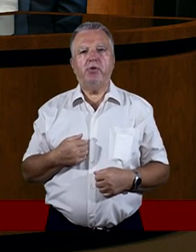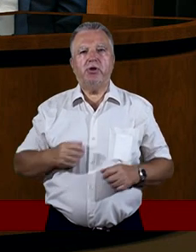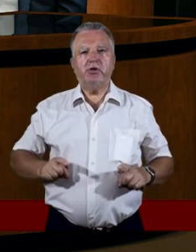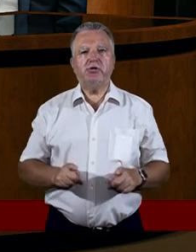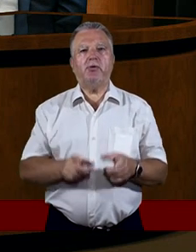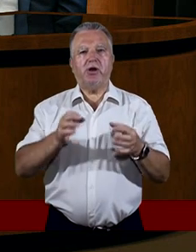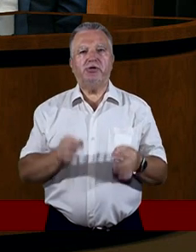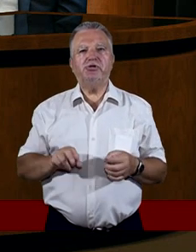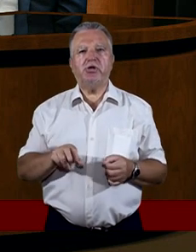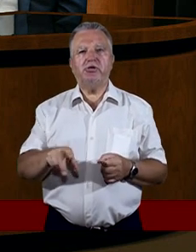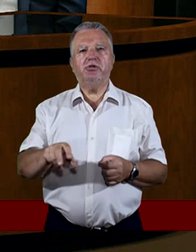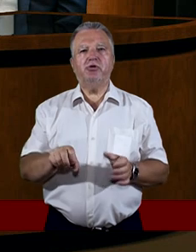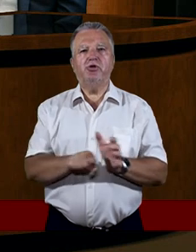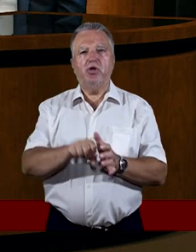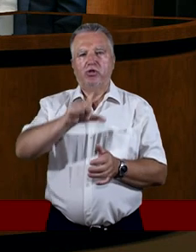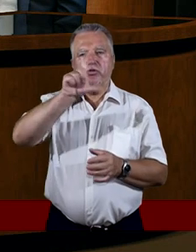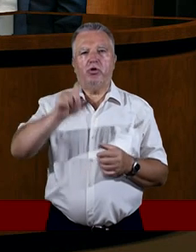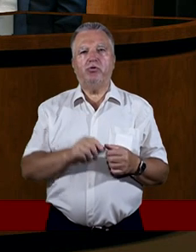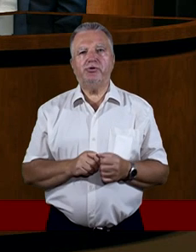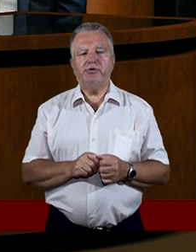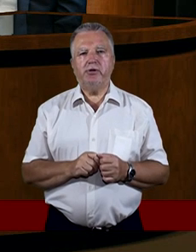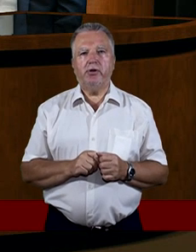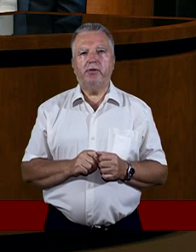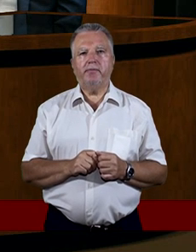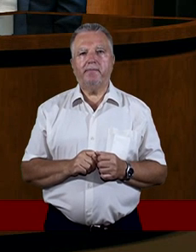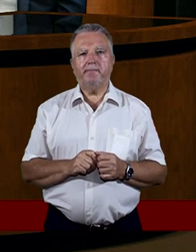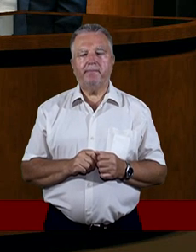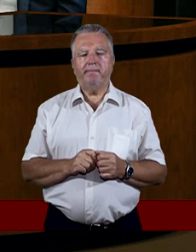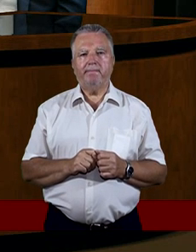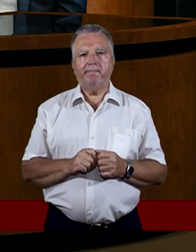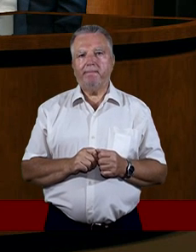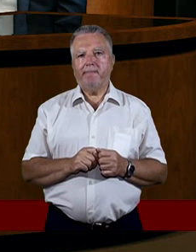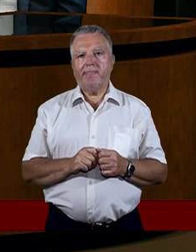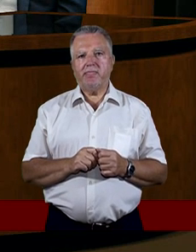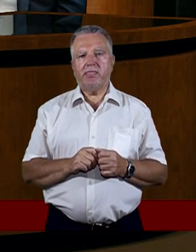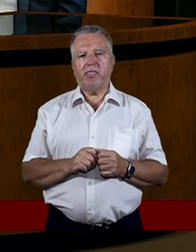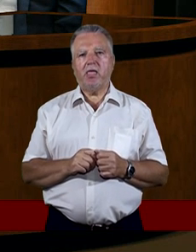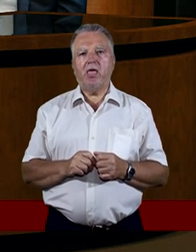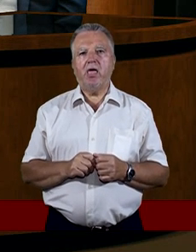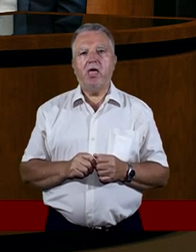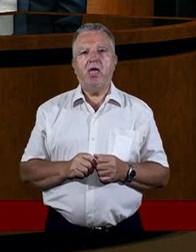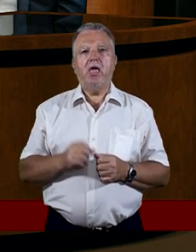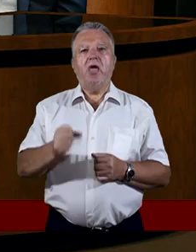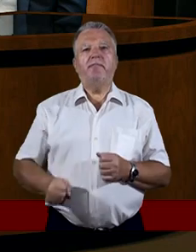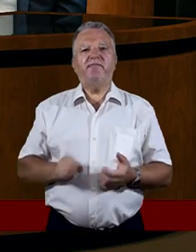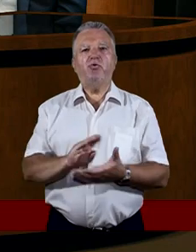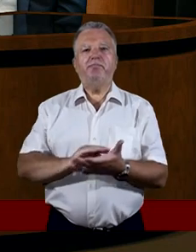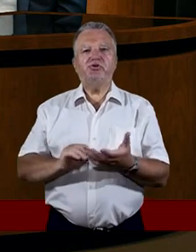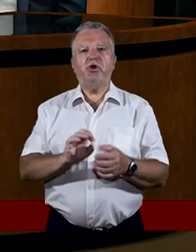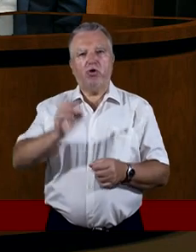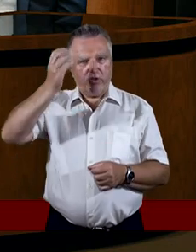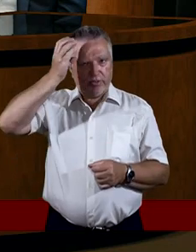idąc do drugiego człowieka. Do tego bym dodała, Paweł w swoich listach dużo pisze o talentach, różnych talentach. Jezus